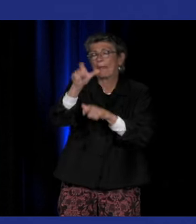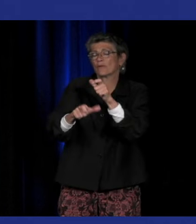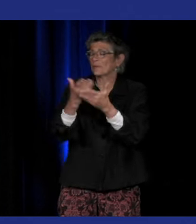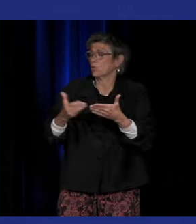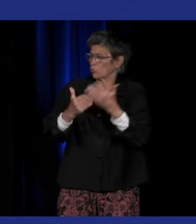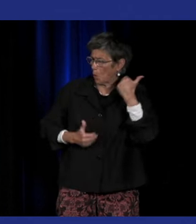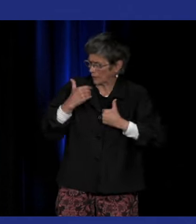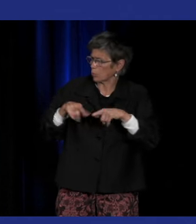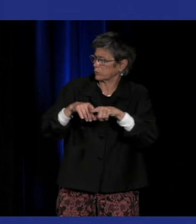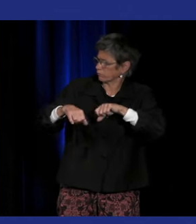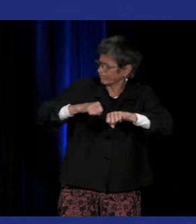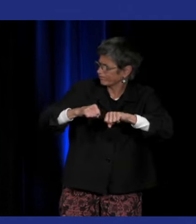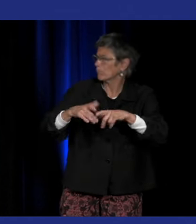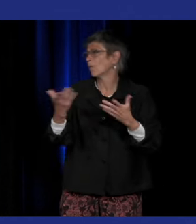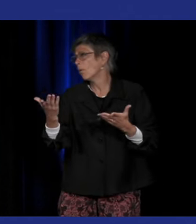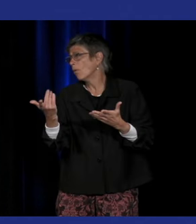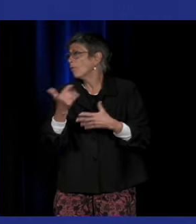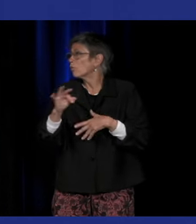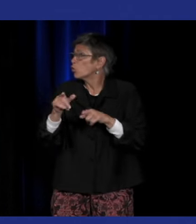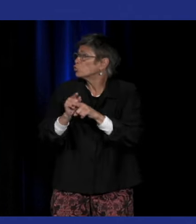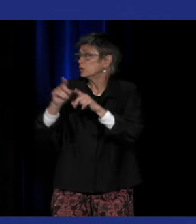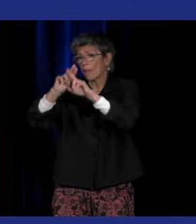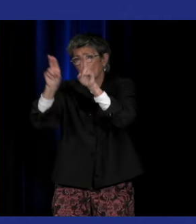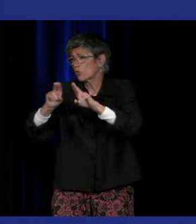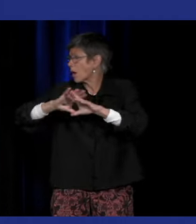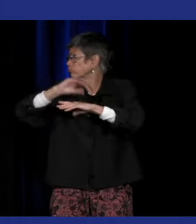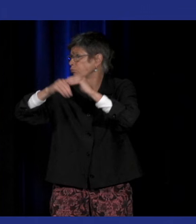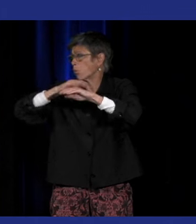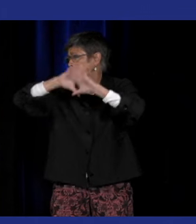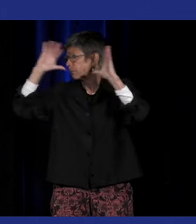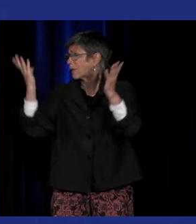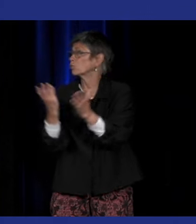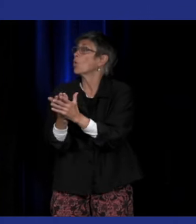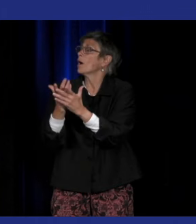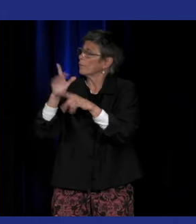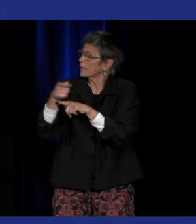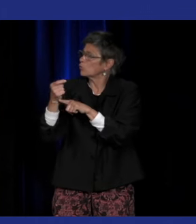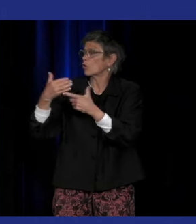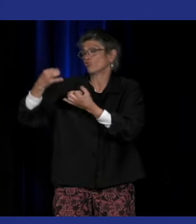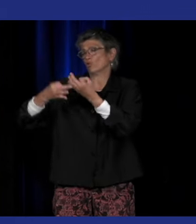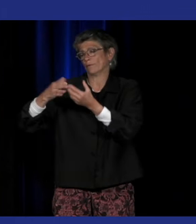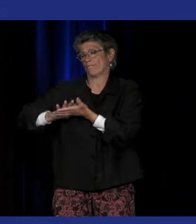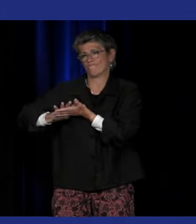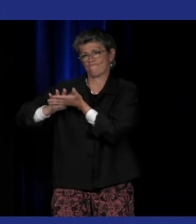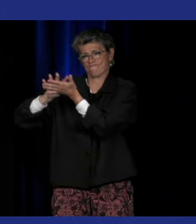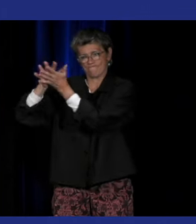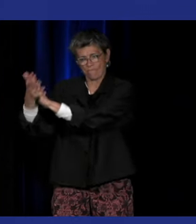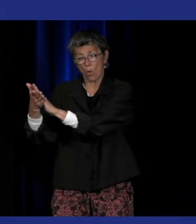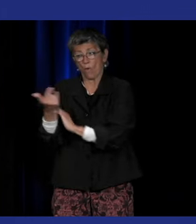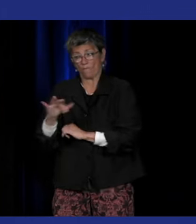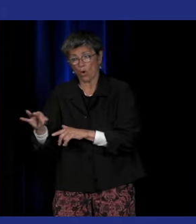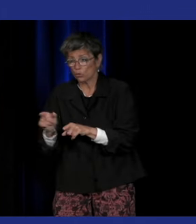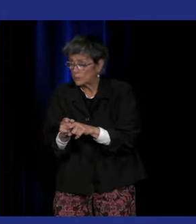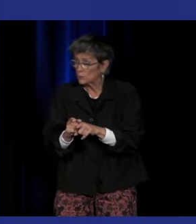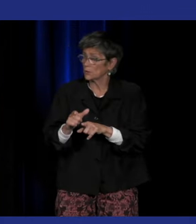mobilisées et pas seulement au niveau national mais aussi au niveau international donc il y a un cadre juridique qui va changer la donne au niveau de la France mais